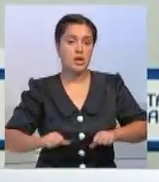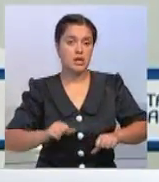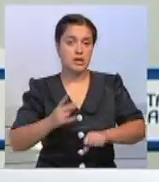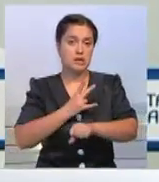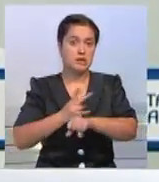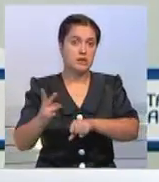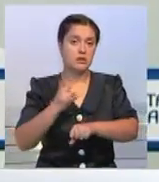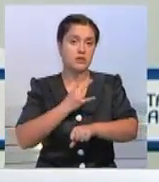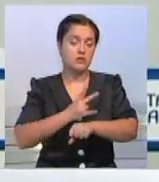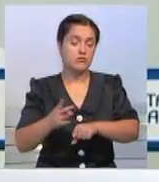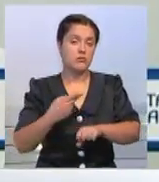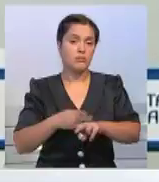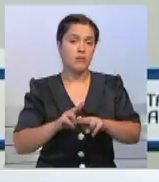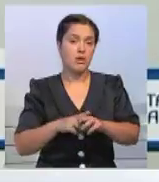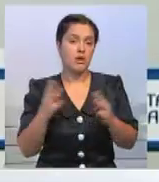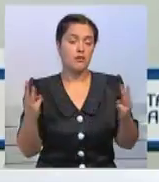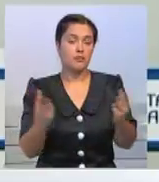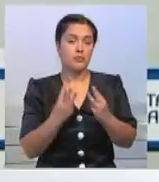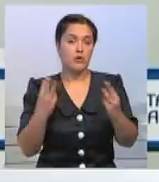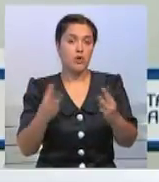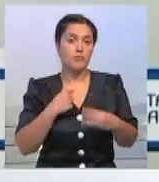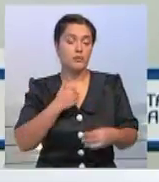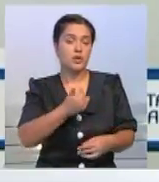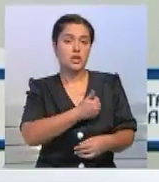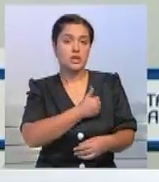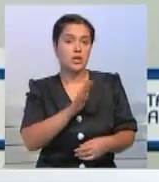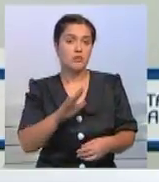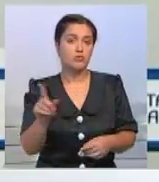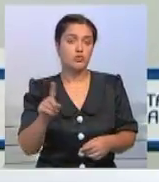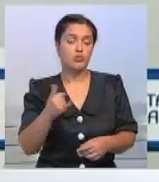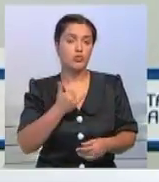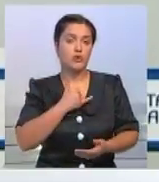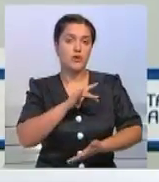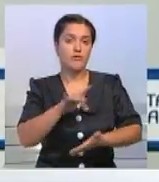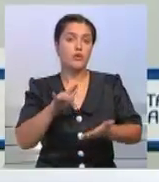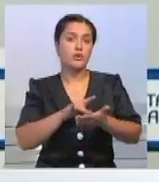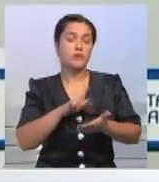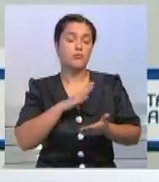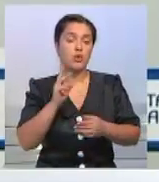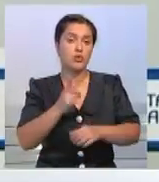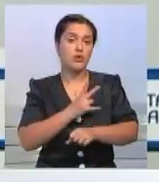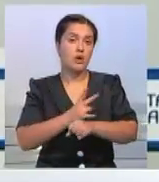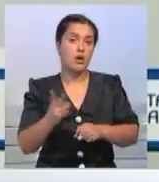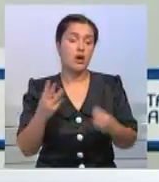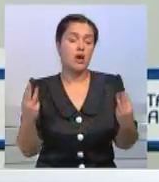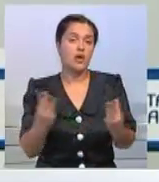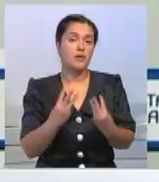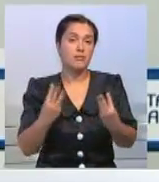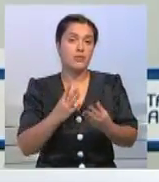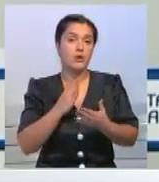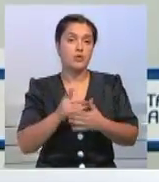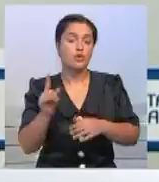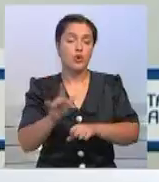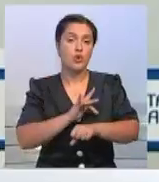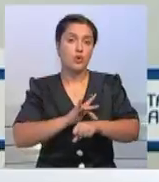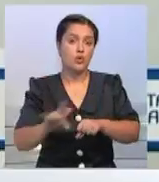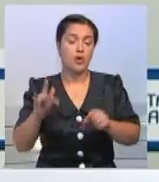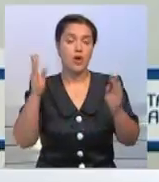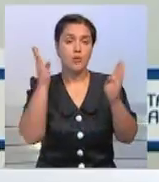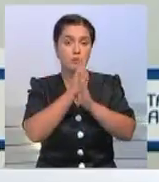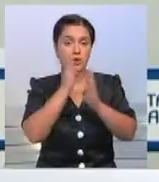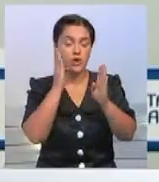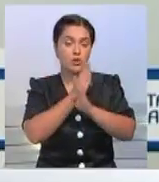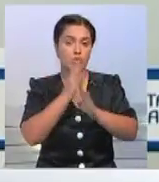поджигательный терроризм. И мы не хотим, чтобы это имело место в Галисии. Поджигающий терроризм не только уничтожает наше природное